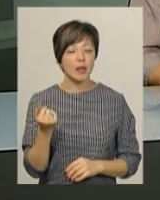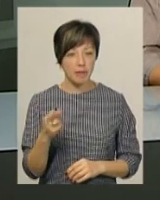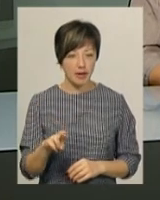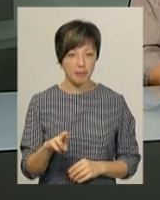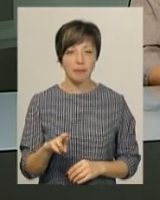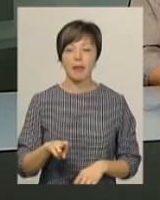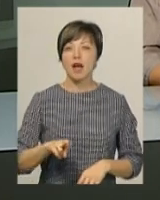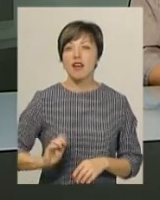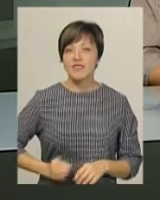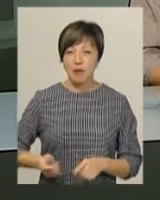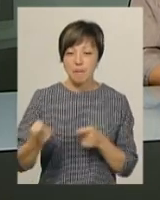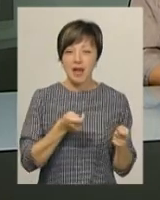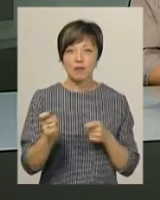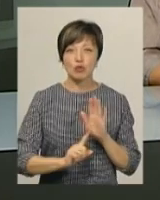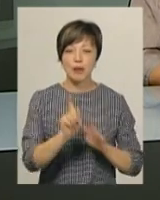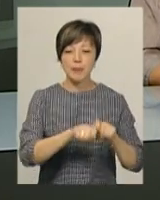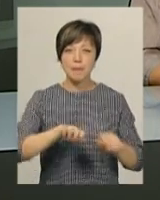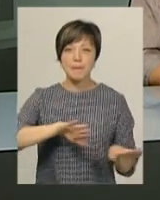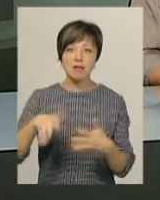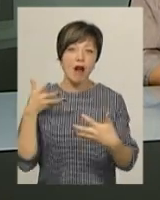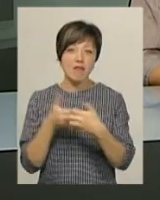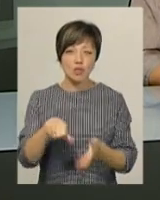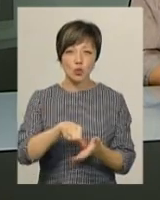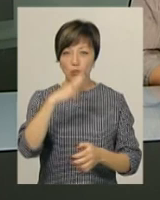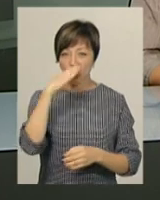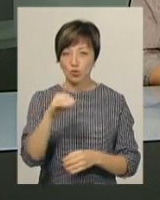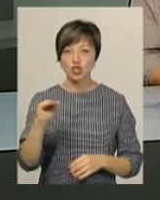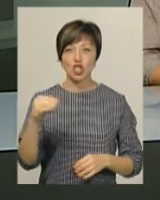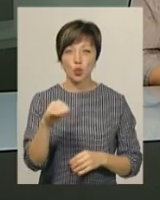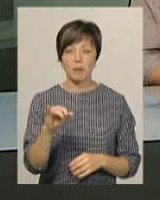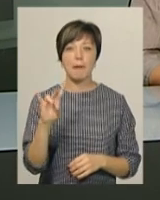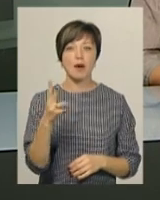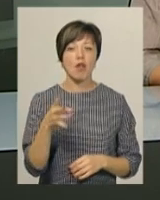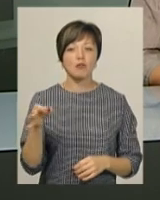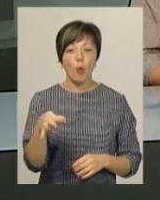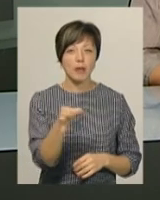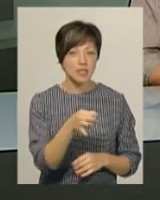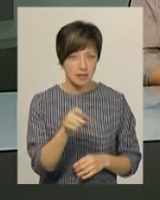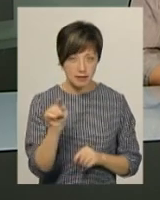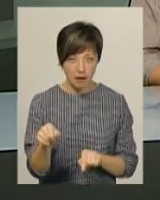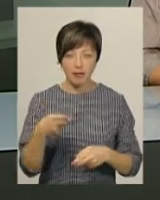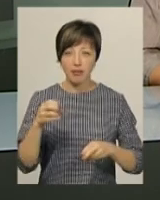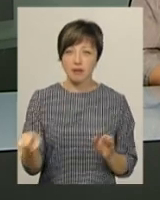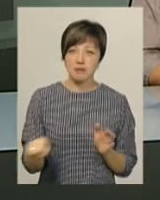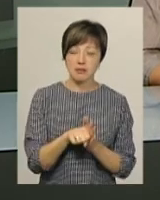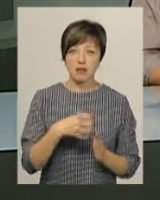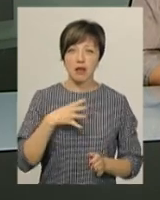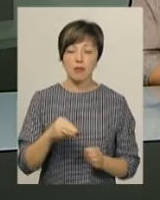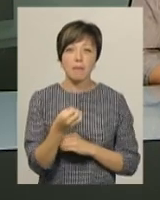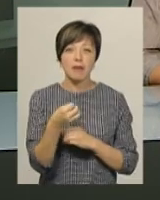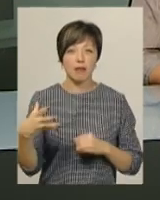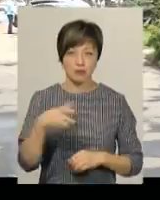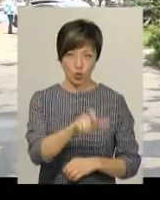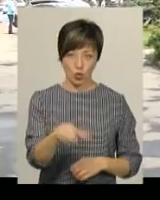Перевізників почали перевіряти після аварії за участі маршруток у Житомирській та Миколаївській областях, де загинули 15 людей.